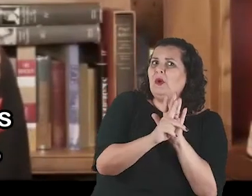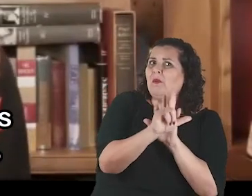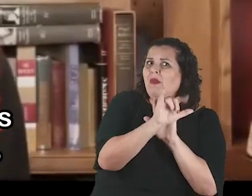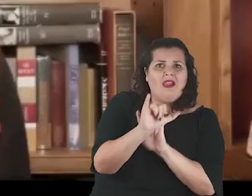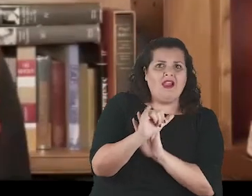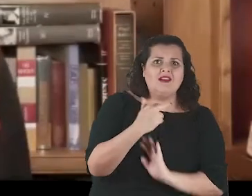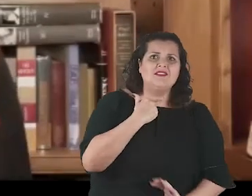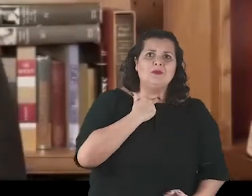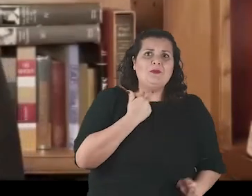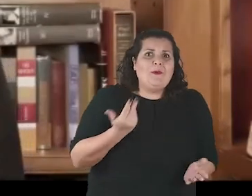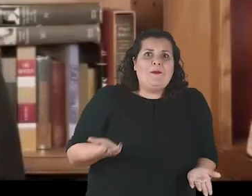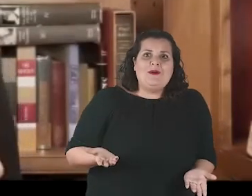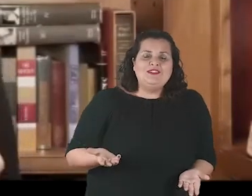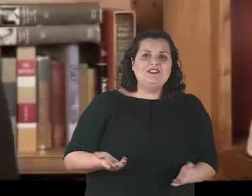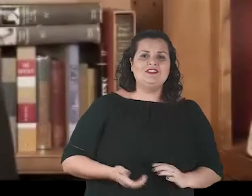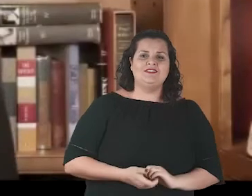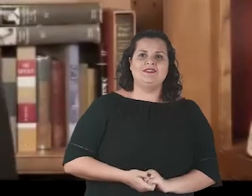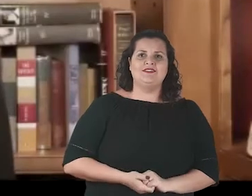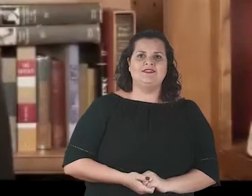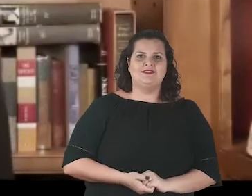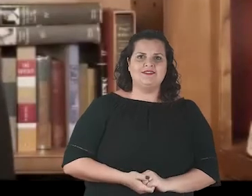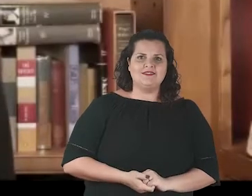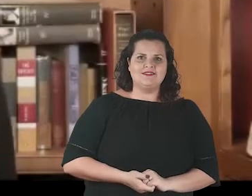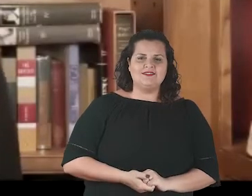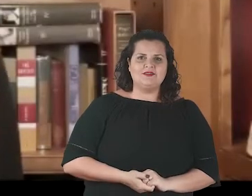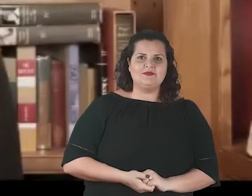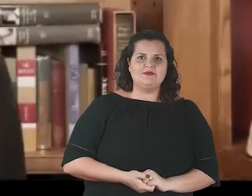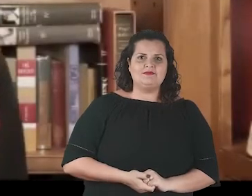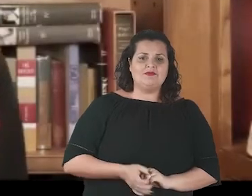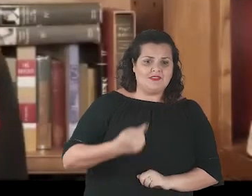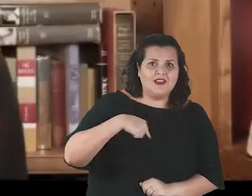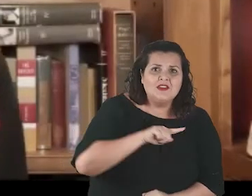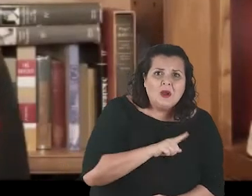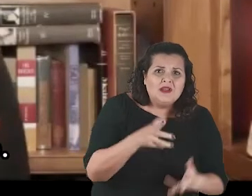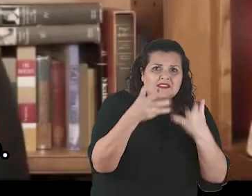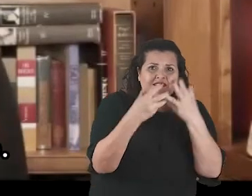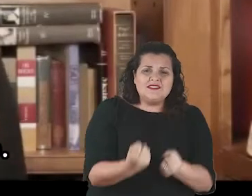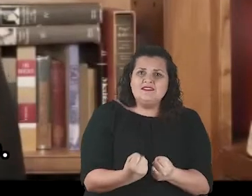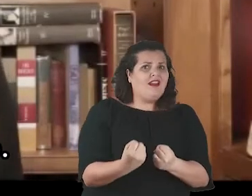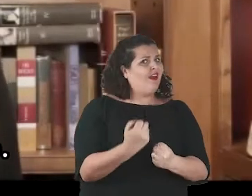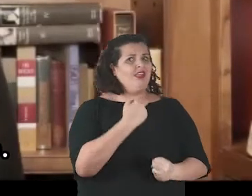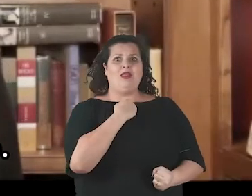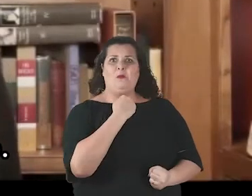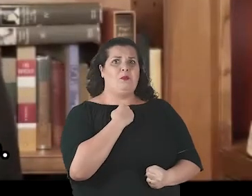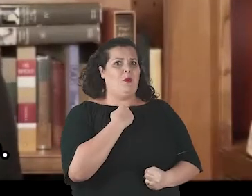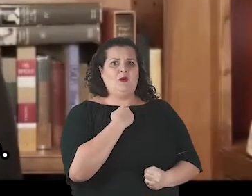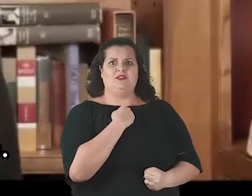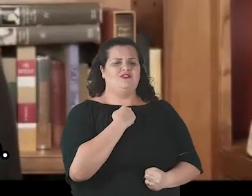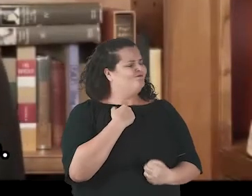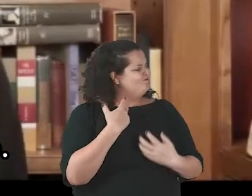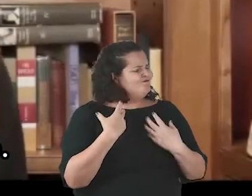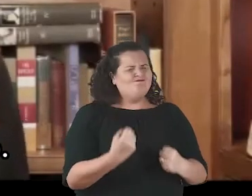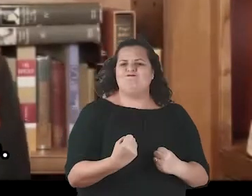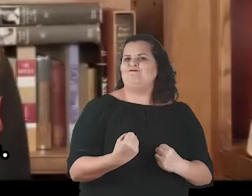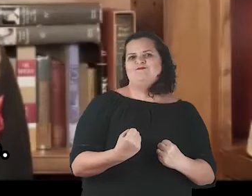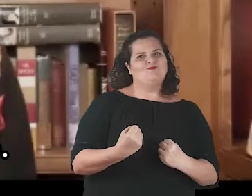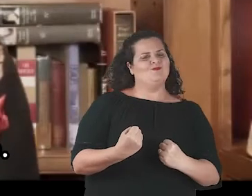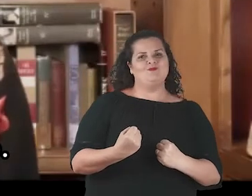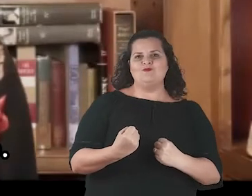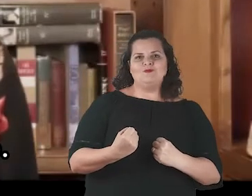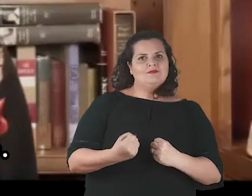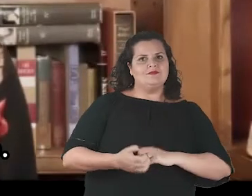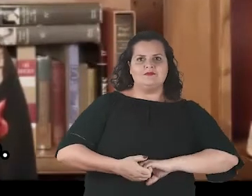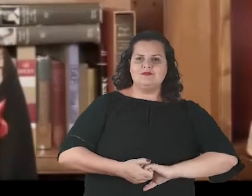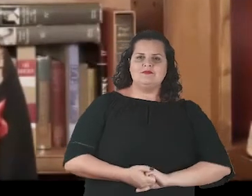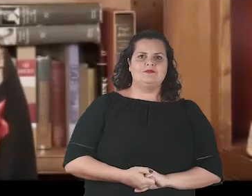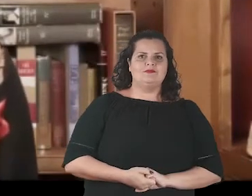people, leans toward the dystopian. We cannot allow this to be our legacy.